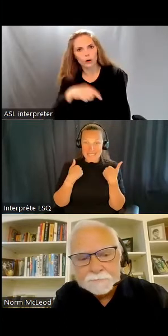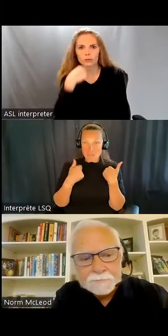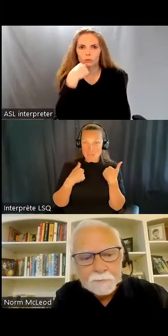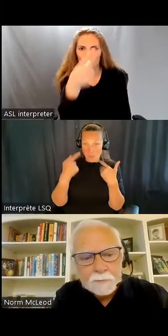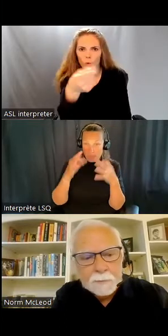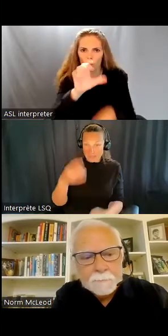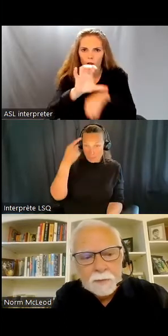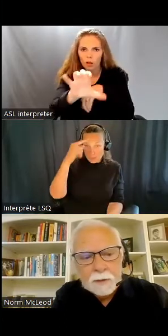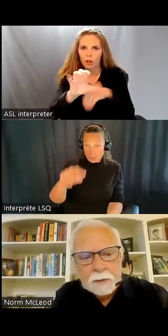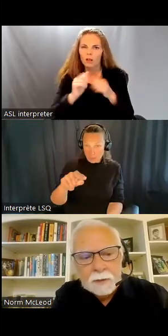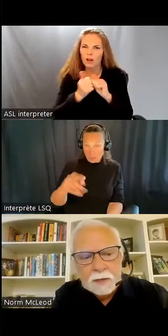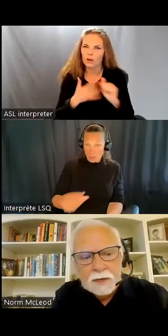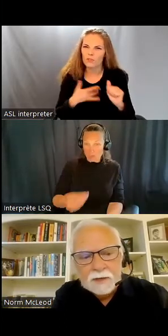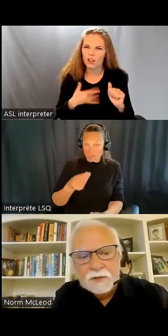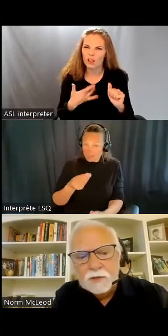C'est plutôt effrayant, n'est-ce pas?